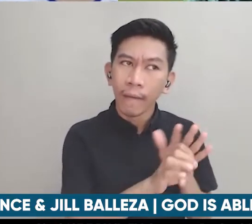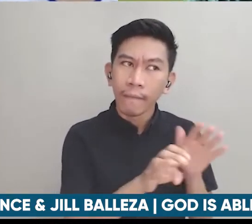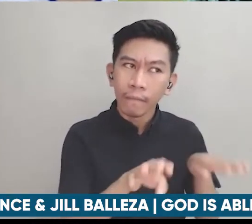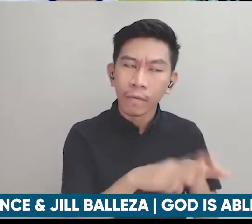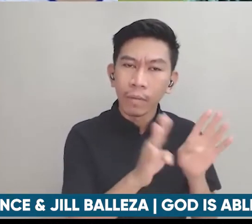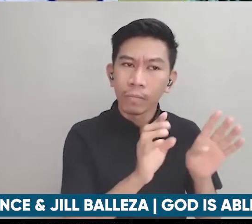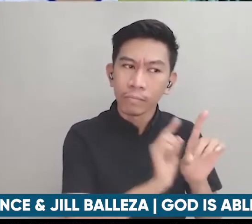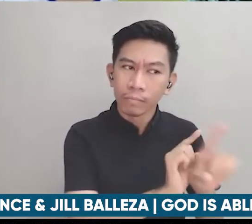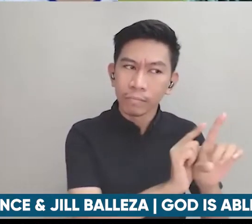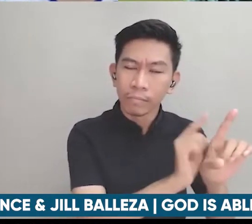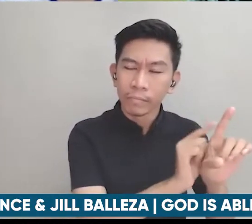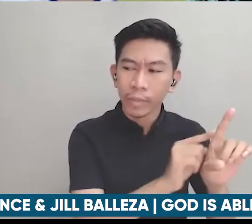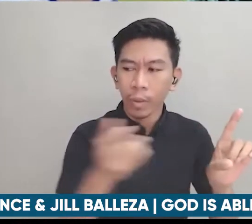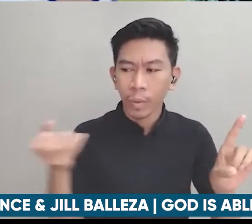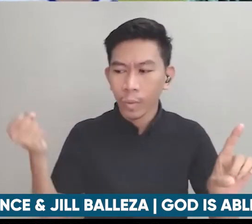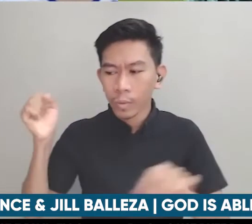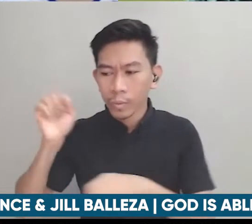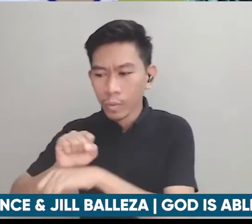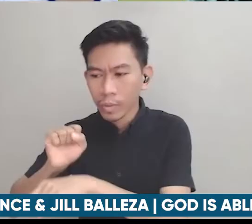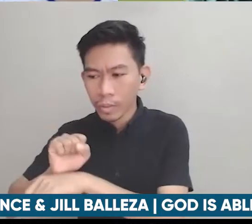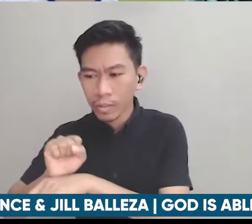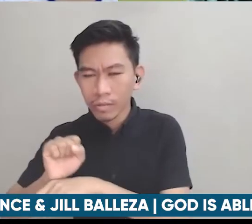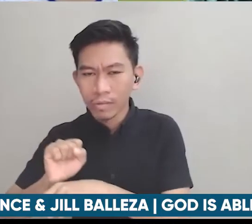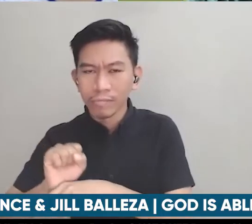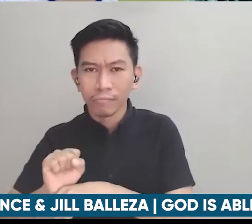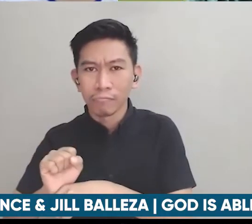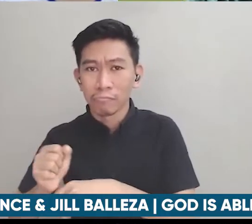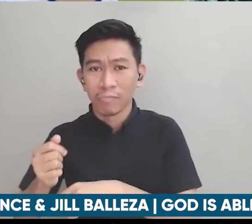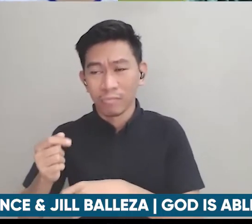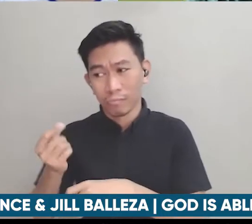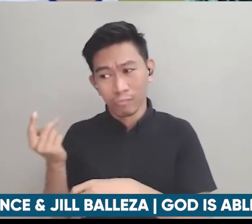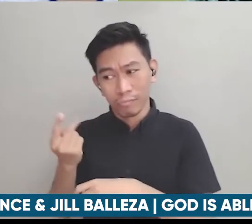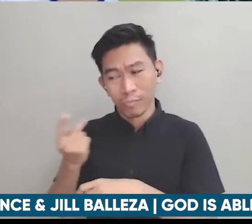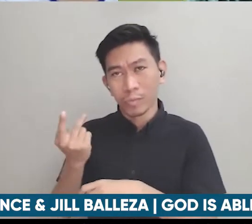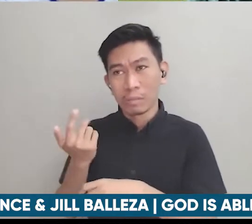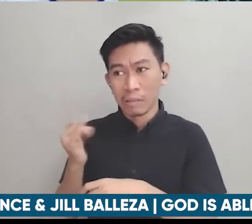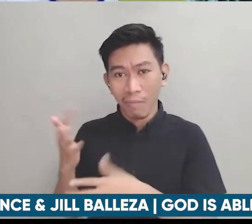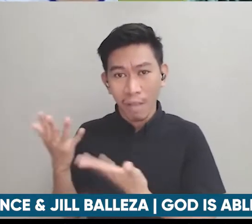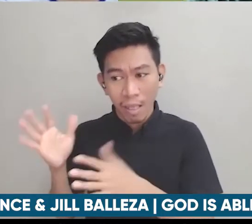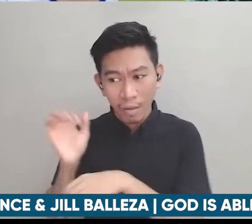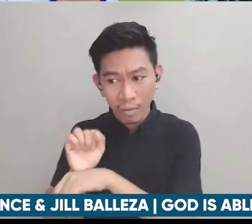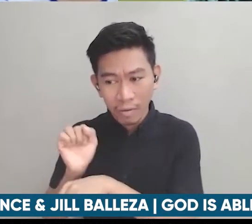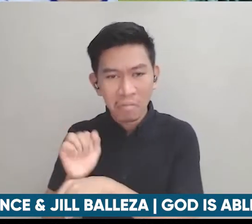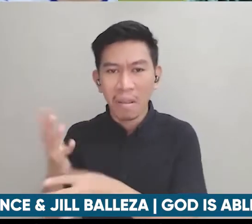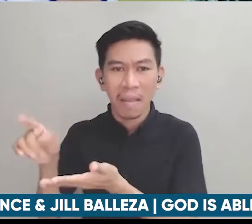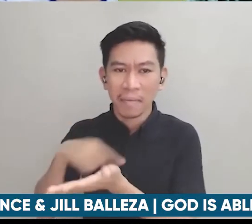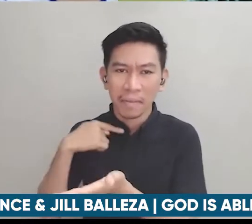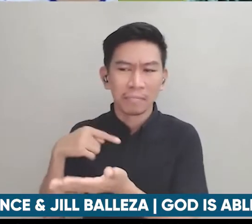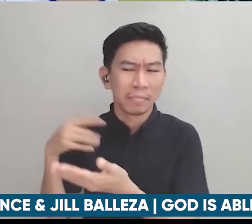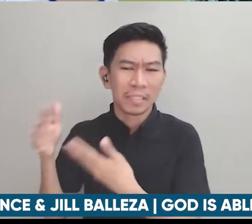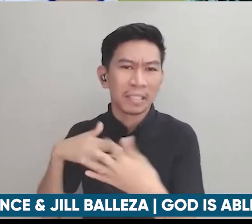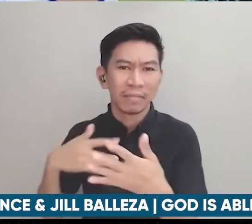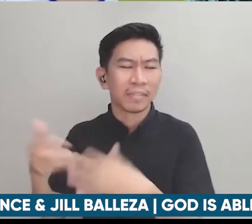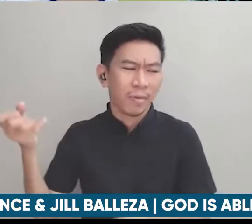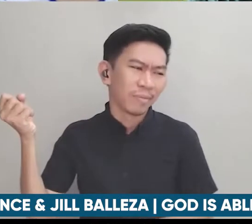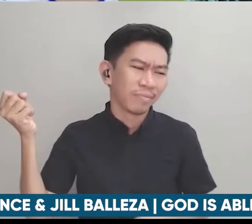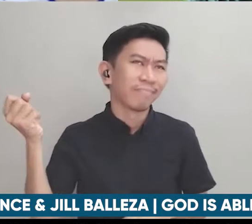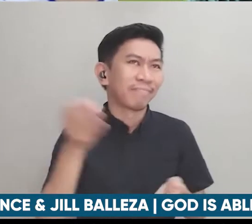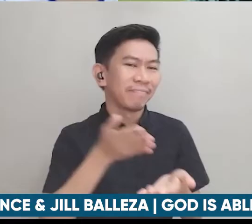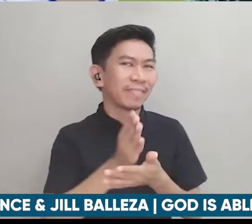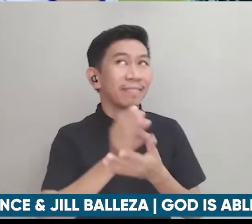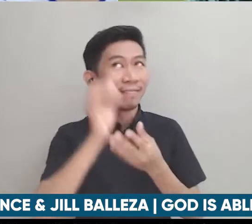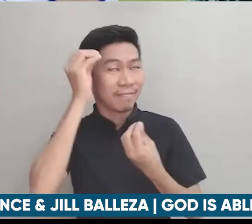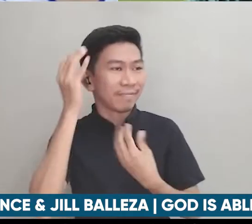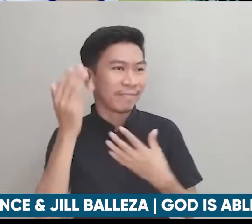no work no pay kami so we just do it for the Lord na talagang okay let's stop and go